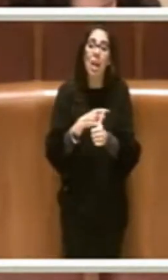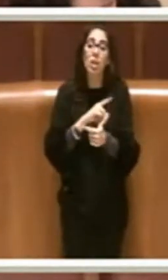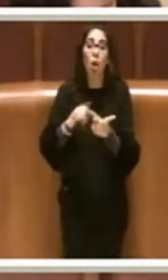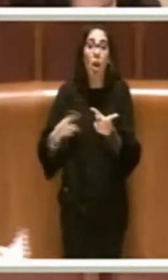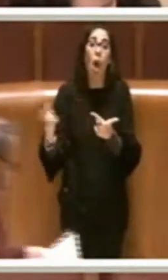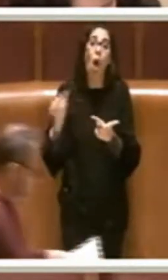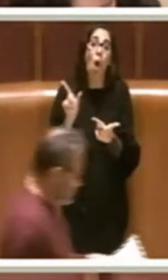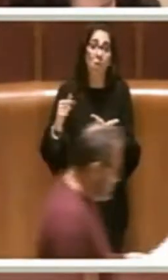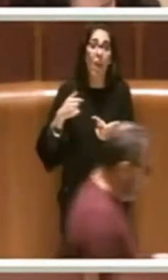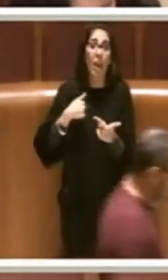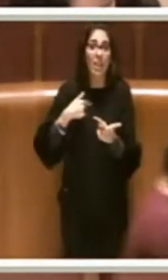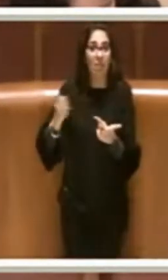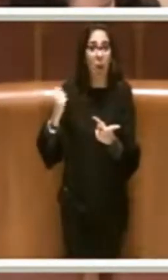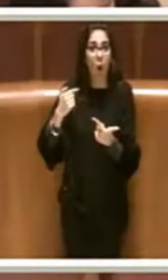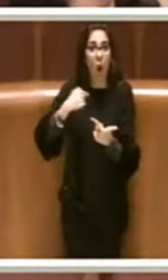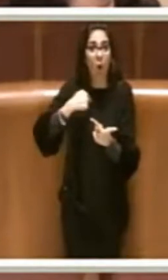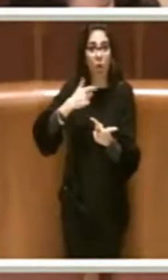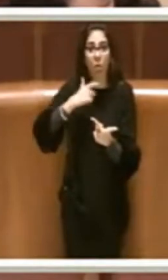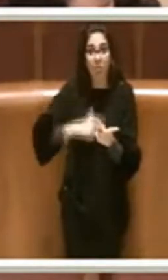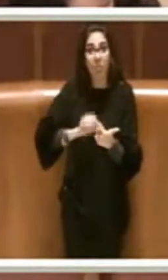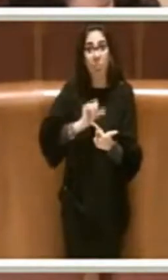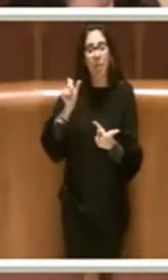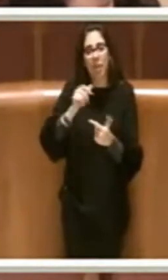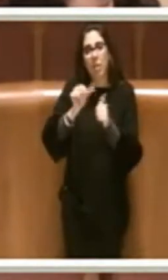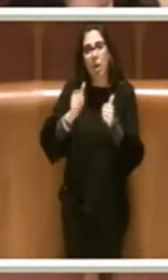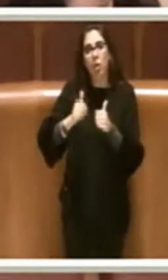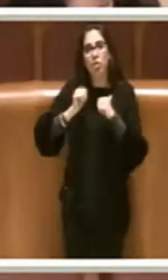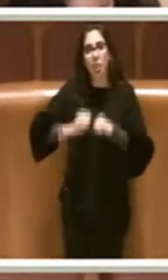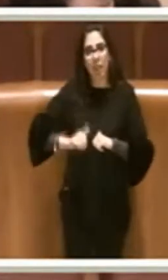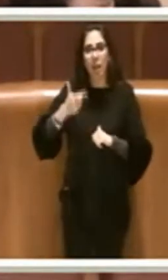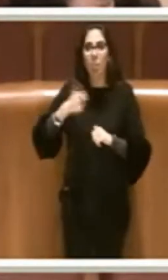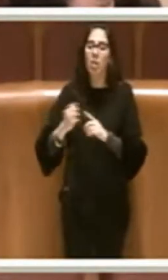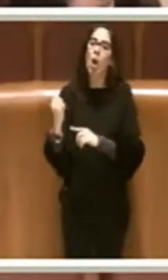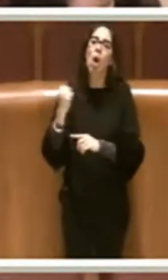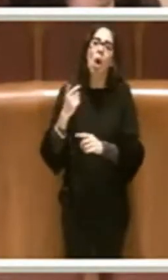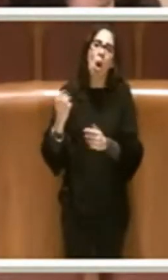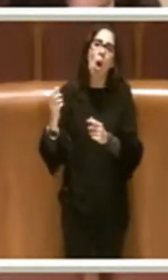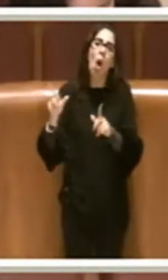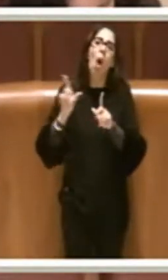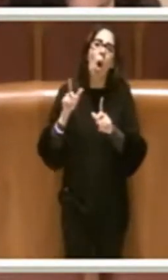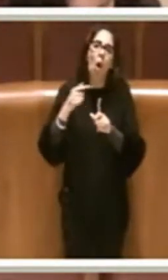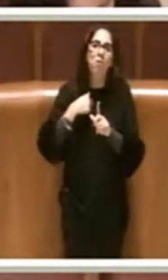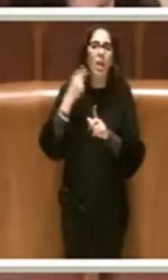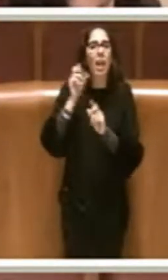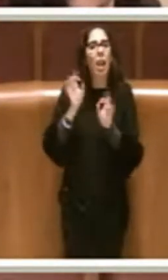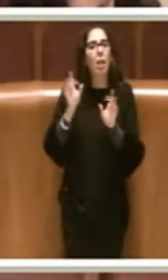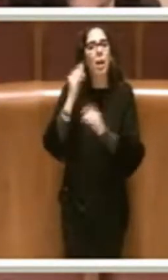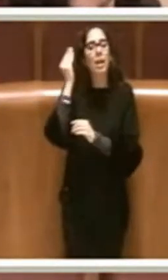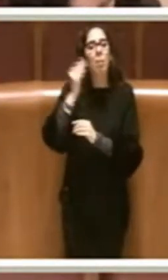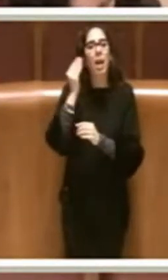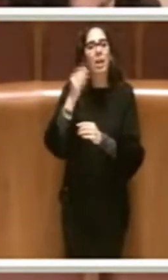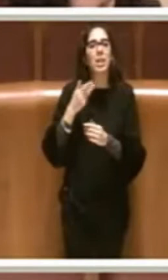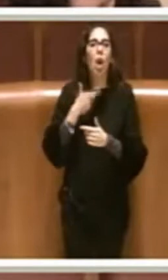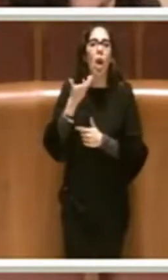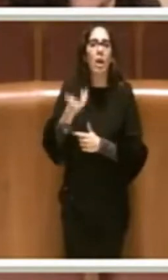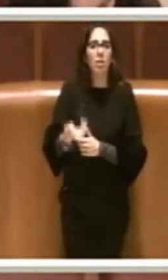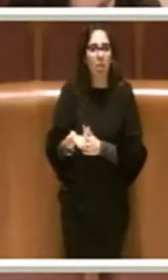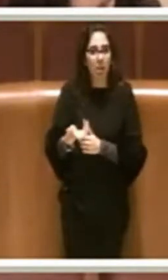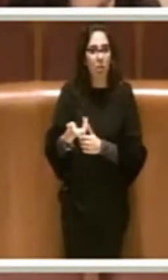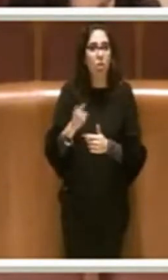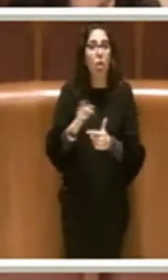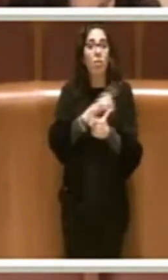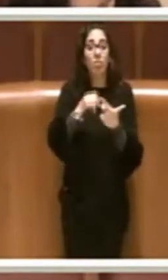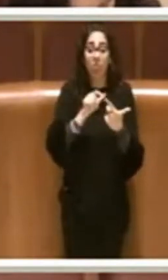miei confronti come cittadini innanzitutto, perché offende e va a ledere la mia libertà di pensiero e di espressione, come